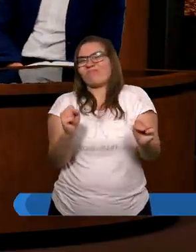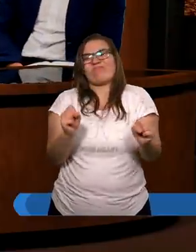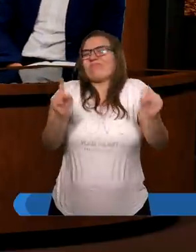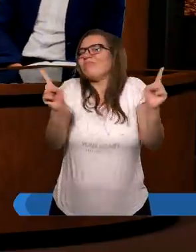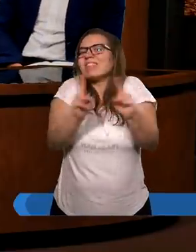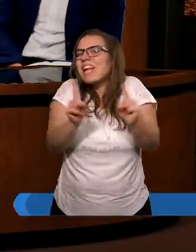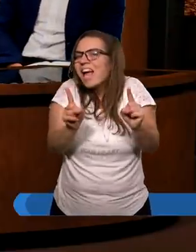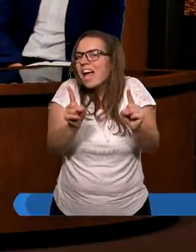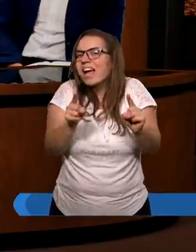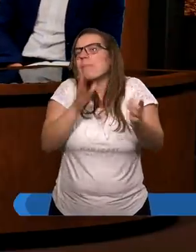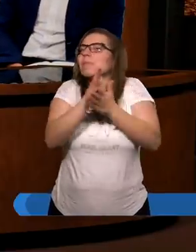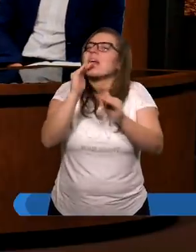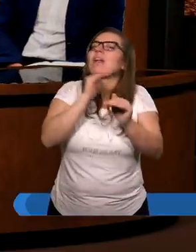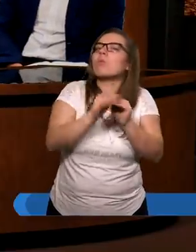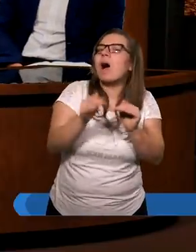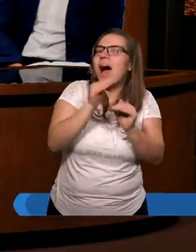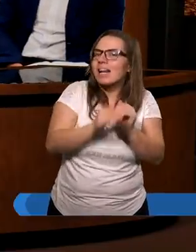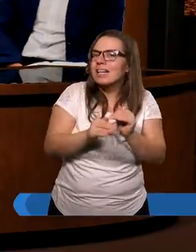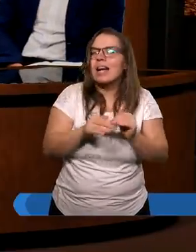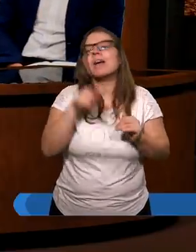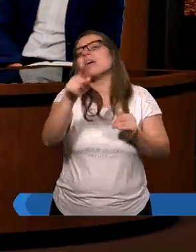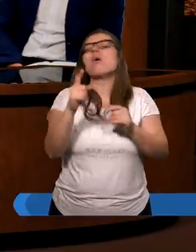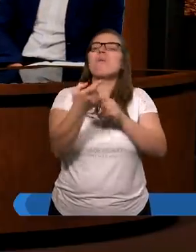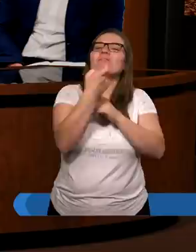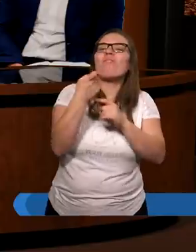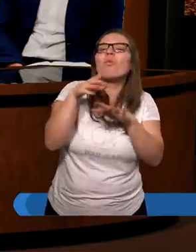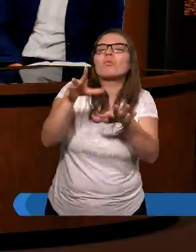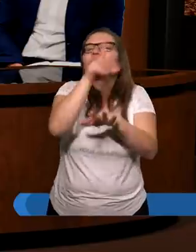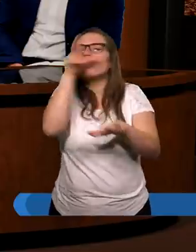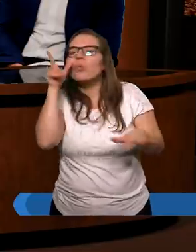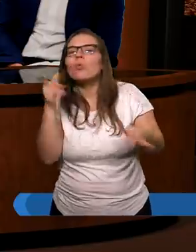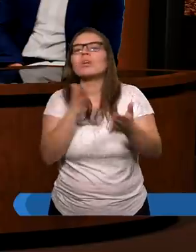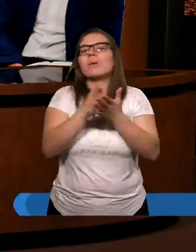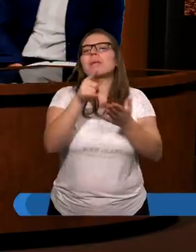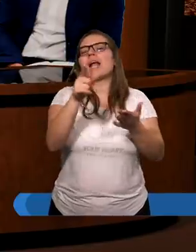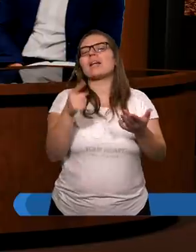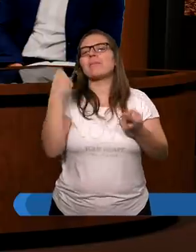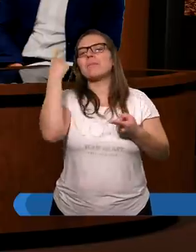chociaż nie powołują się na przynależność do narodu żydowskiego,